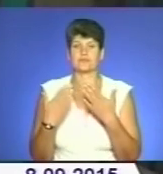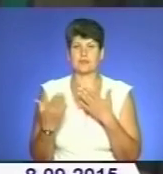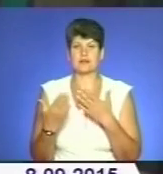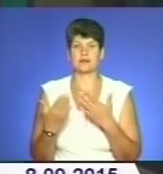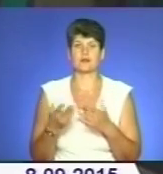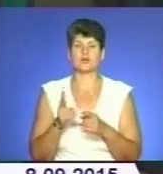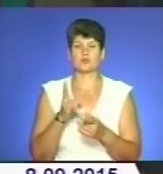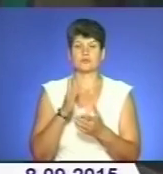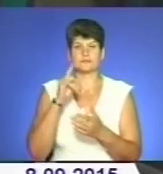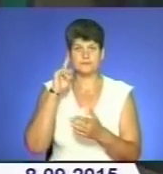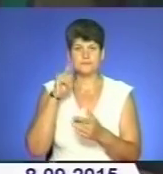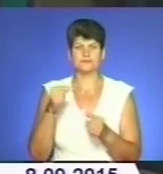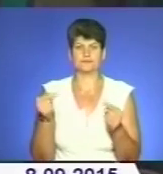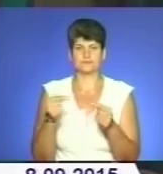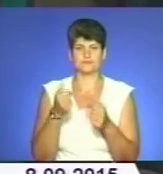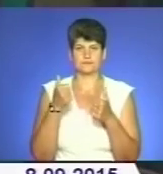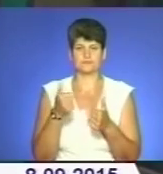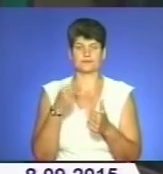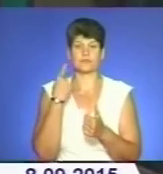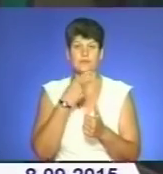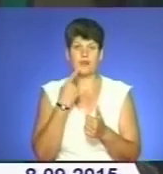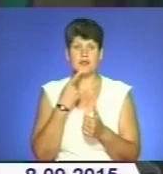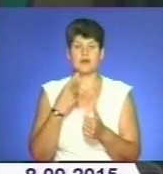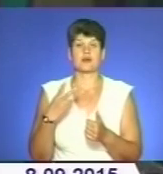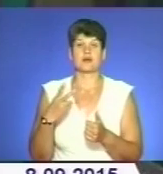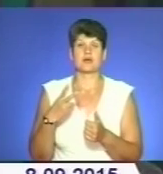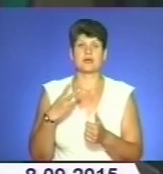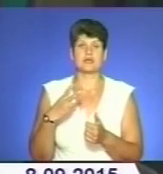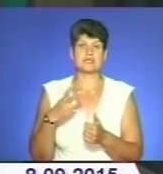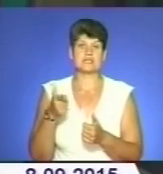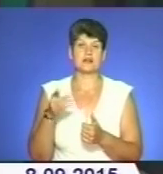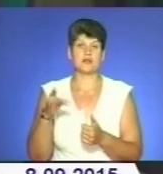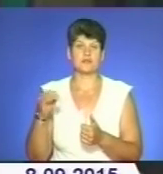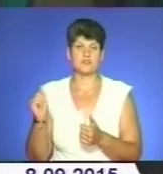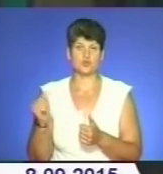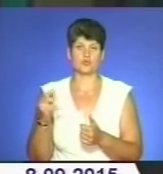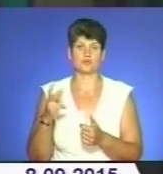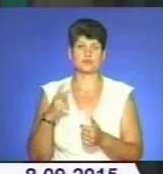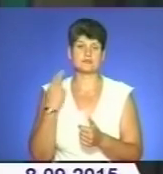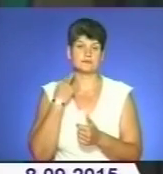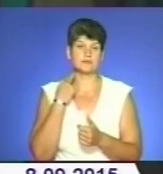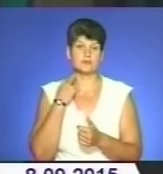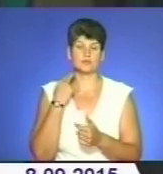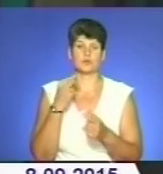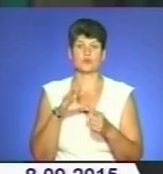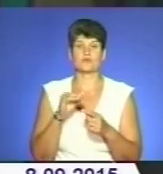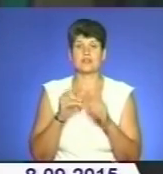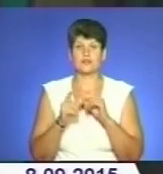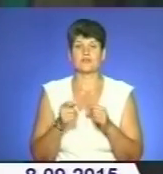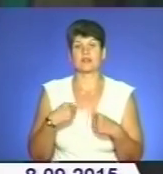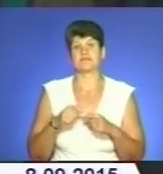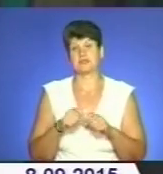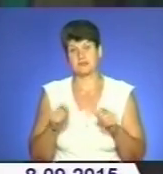носіями мови. І професор Франція з Грінвічського університету є чудовим співрозмовником, вона дуже